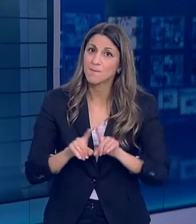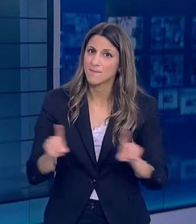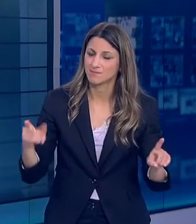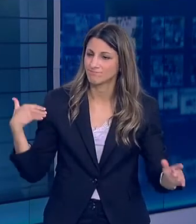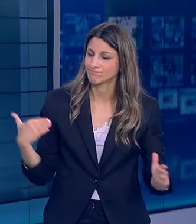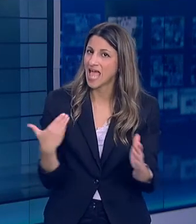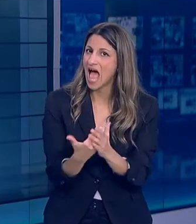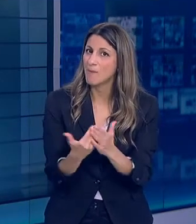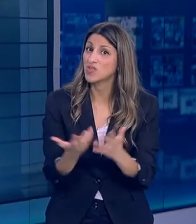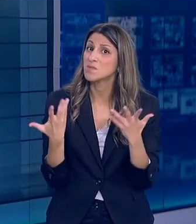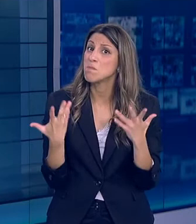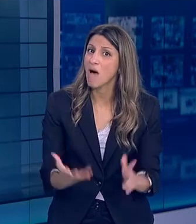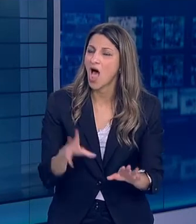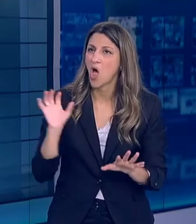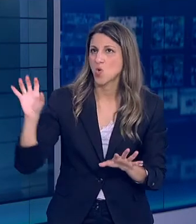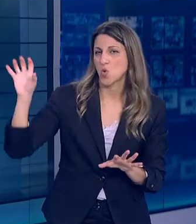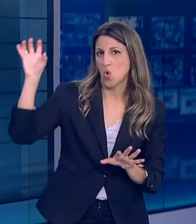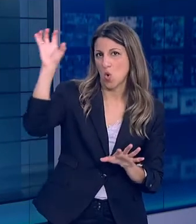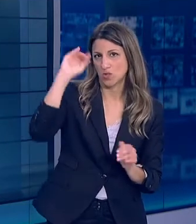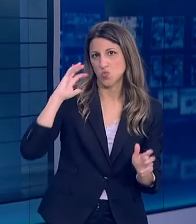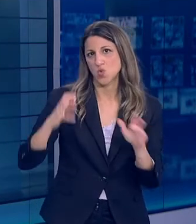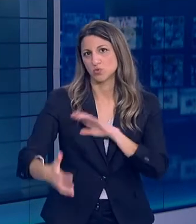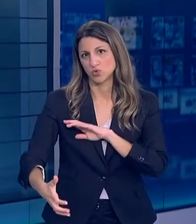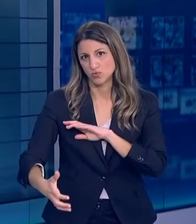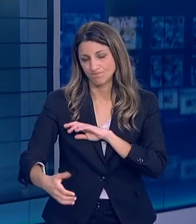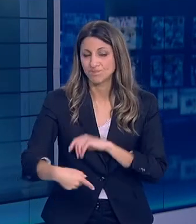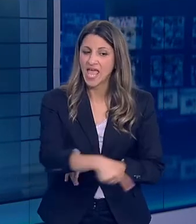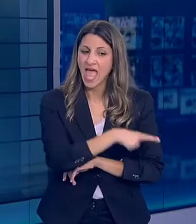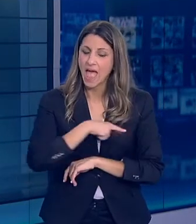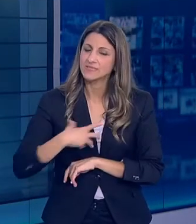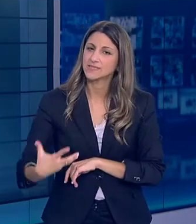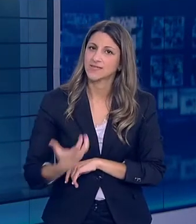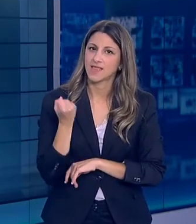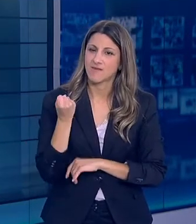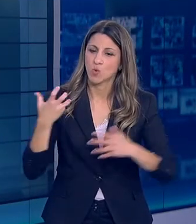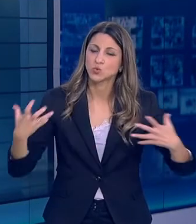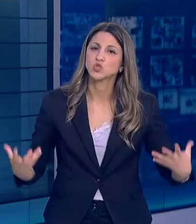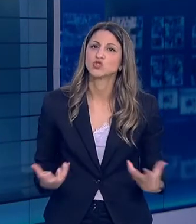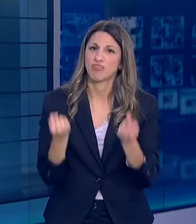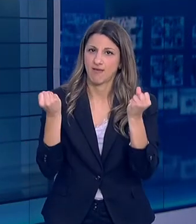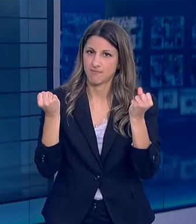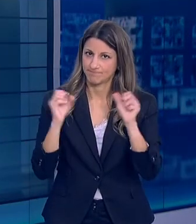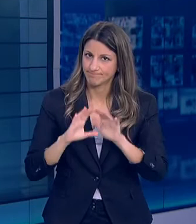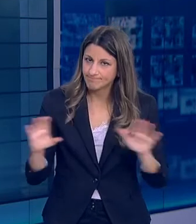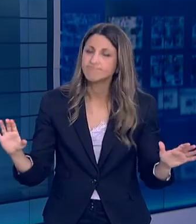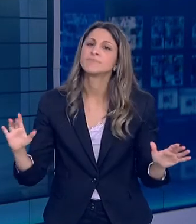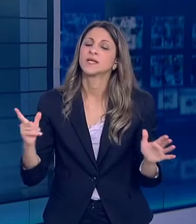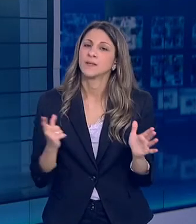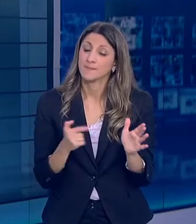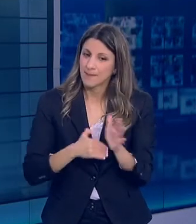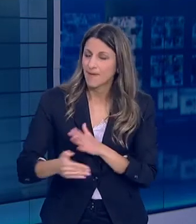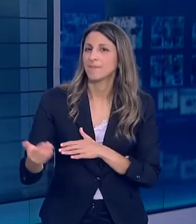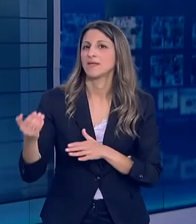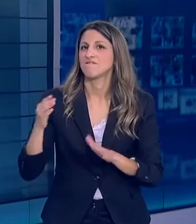αποδειχθεί σε πάρα πολλές χώρες Όλου του κόσμου Εμείς ευτυχώς αποφύγαμε να ζήσουμε φιαλτικές καταστάσεις Χρειάζεται και στις